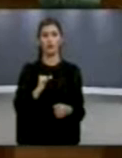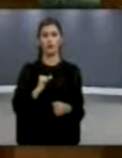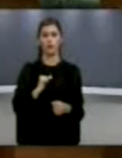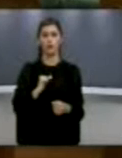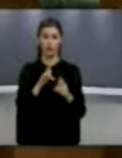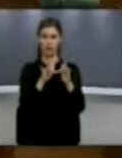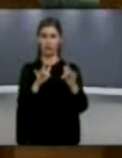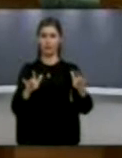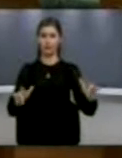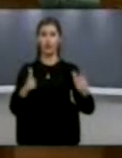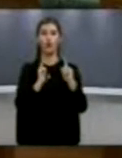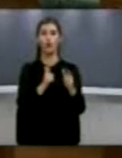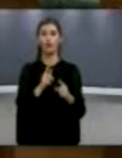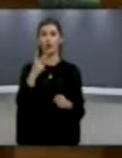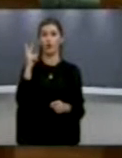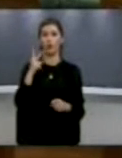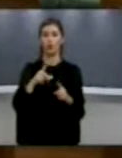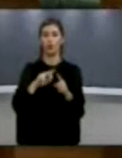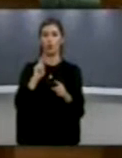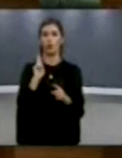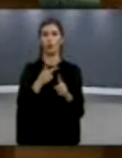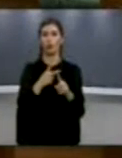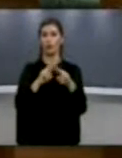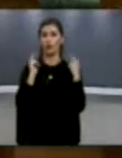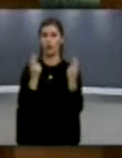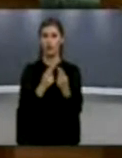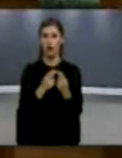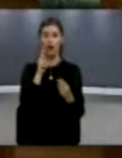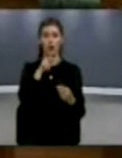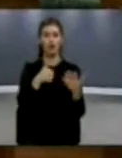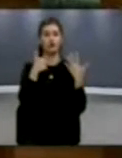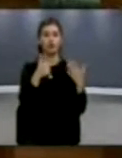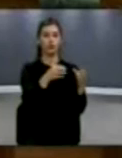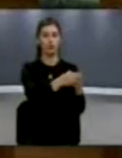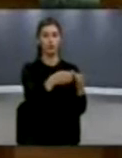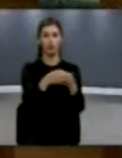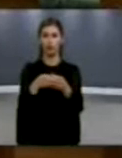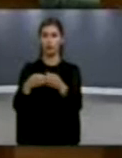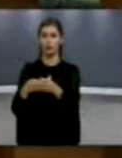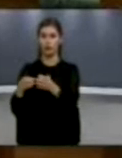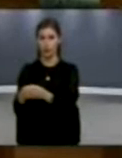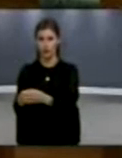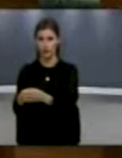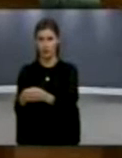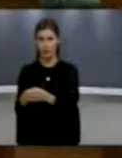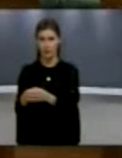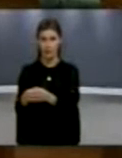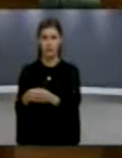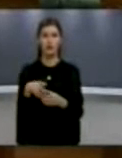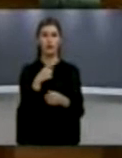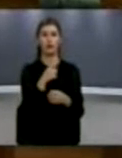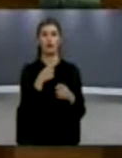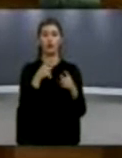botrore. Në krahine në rugovës e kanë mbrojtur gjasht grupet armatosra, grupi Zhuk Hagjis, Stakaj, grupi Riz